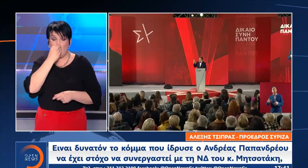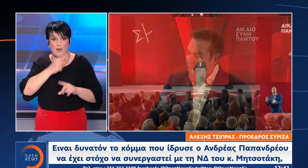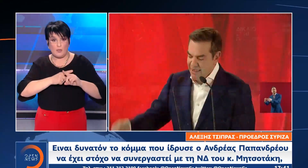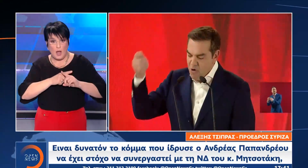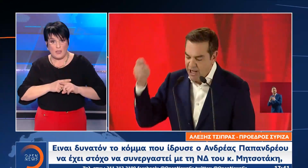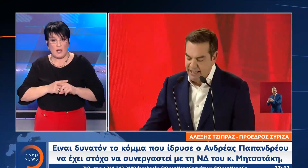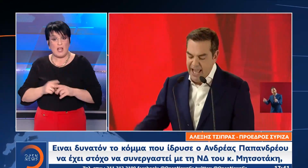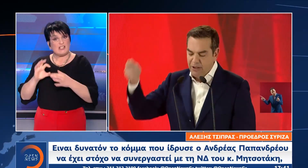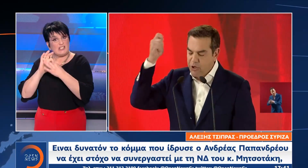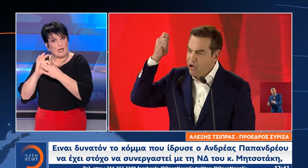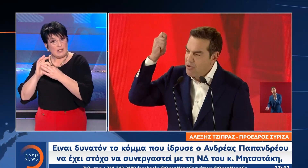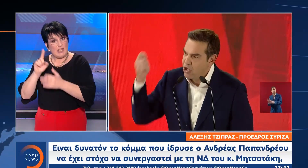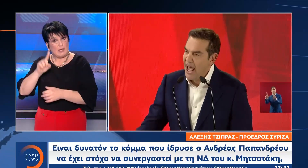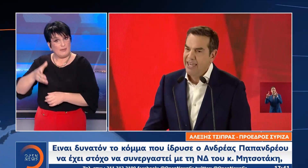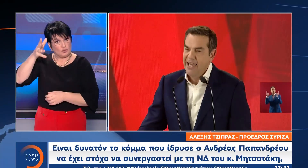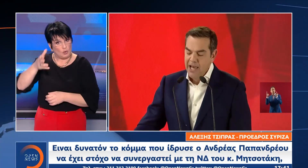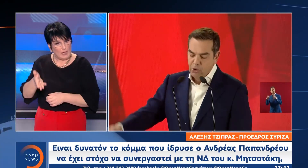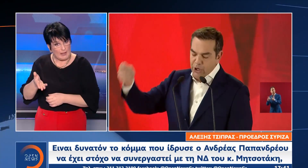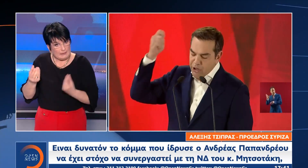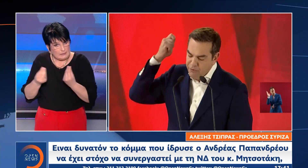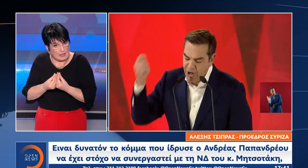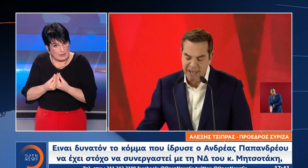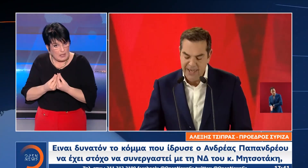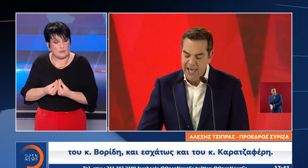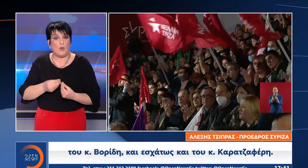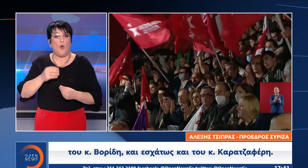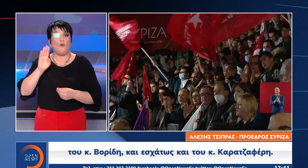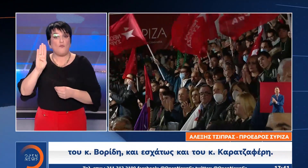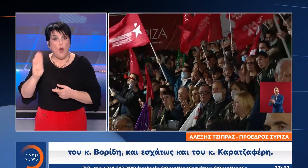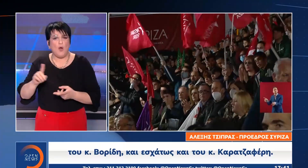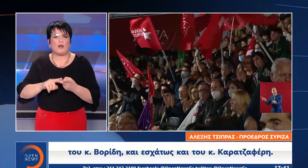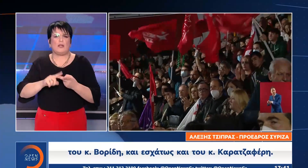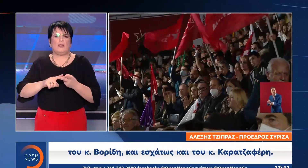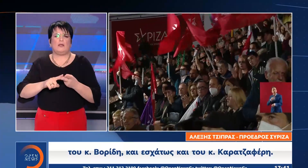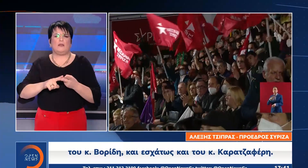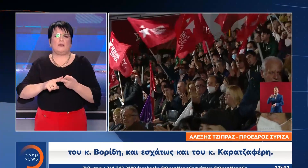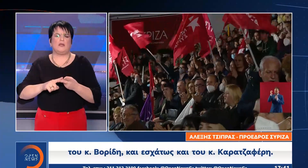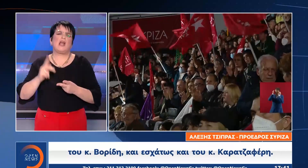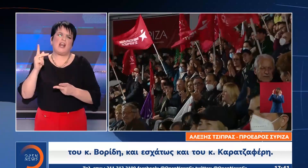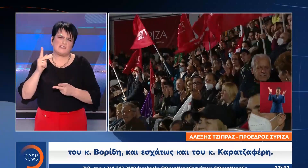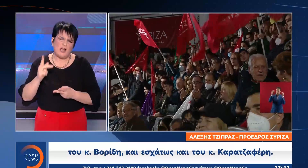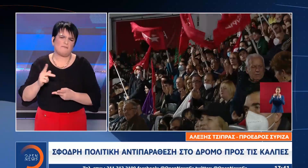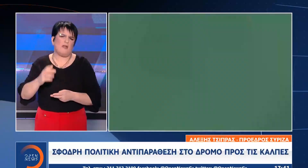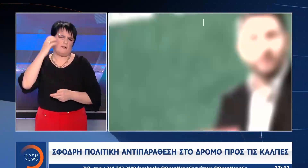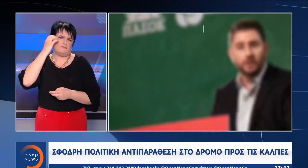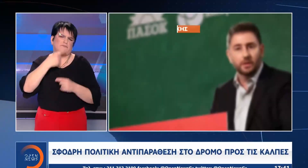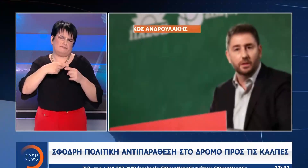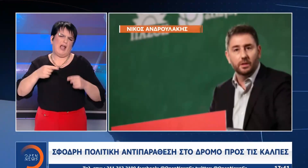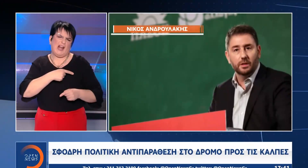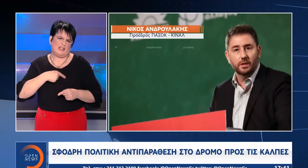με τη νέα δημοκρατία του κύριου Μητσοτάκη, του κύριου Βορύδη και εσχάτως και του κύριου Καρατζαφέρη.